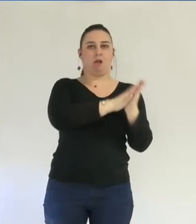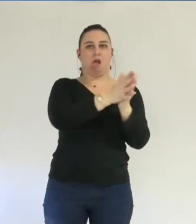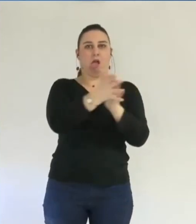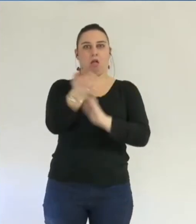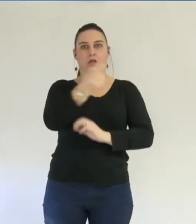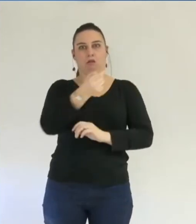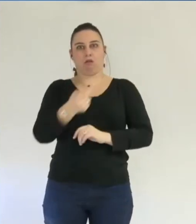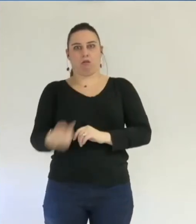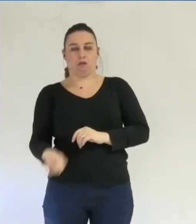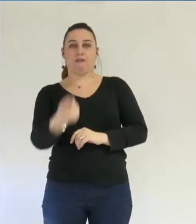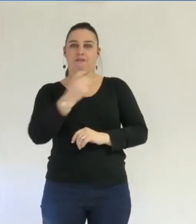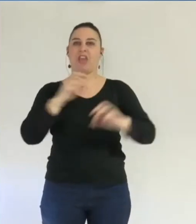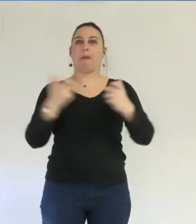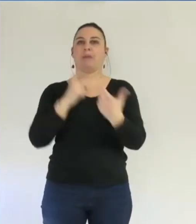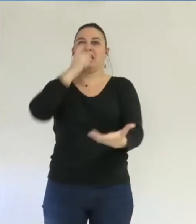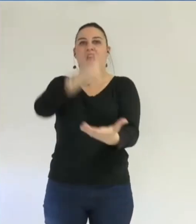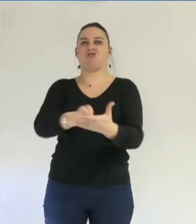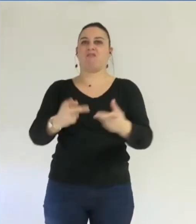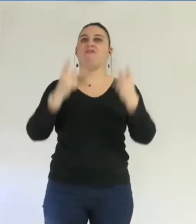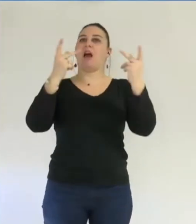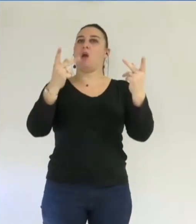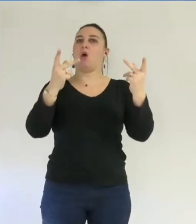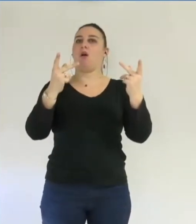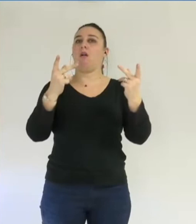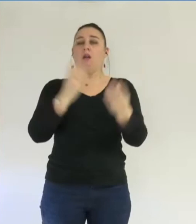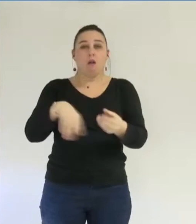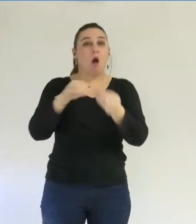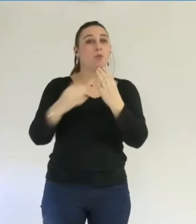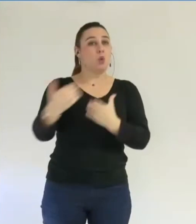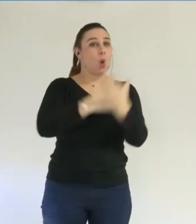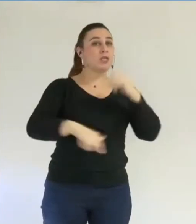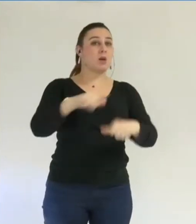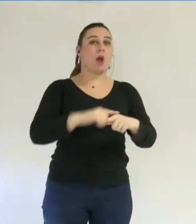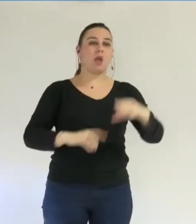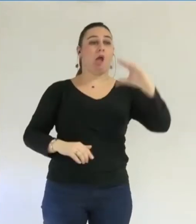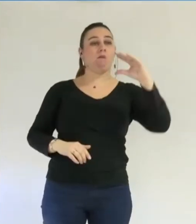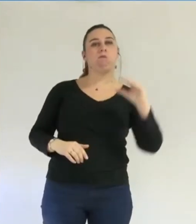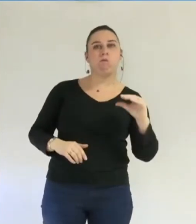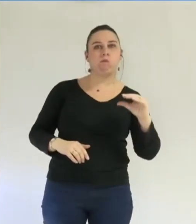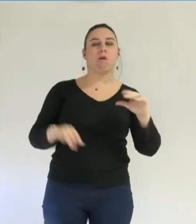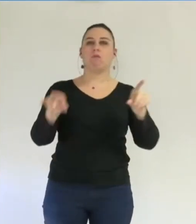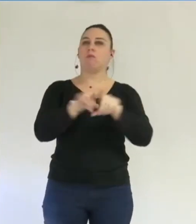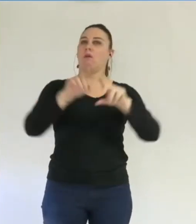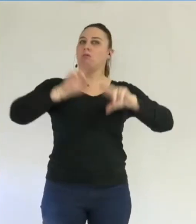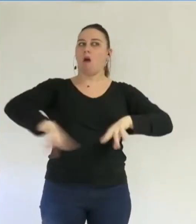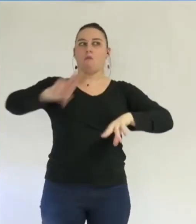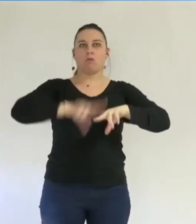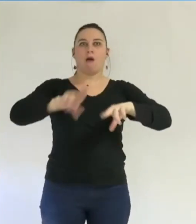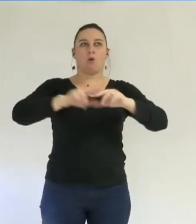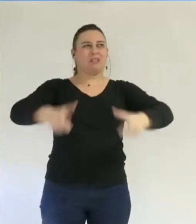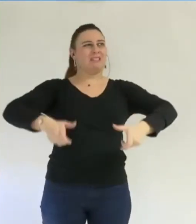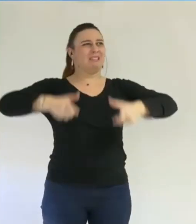du fait du prix d'acquisition du bâtiment retenu, des recettes de loyers très inférieures envisagées et des travaux d'aménagement